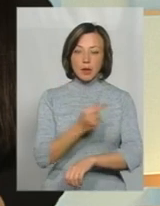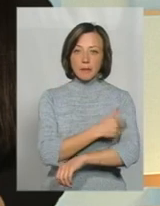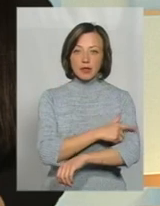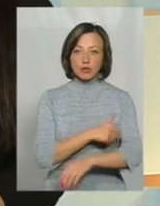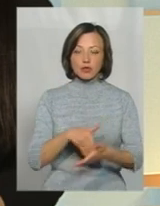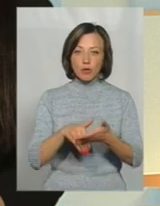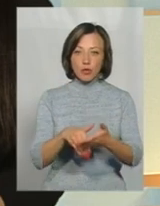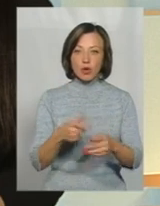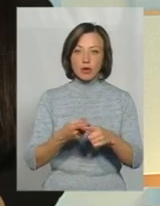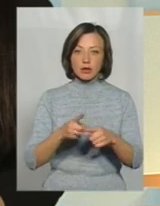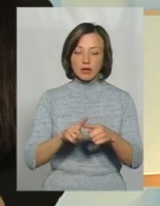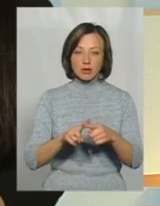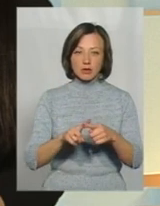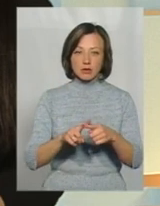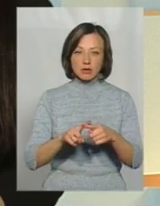допомога